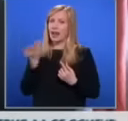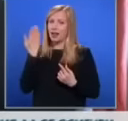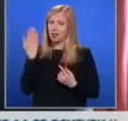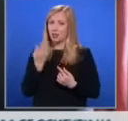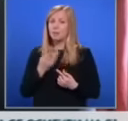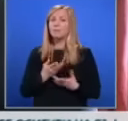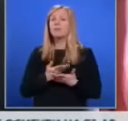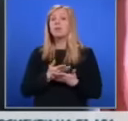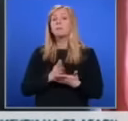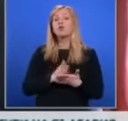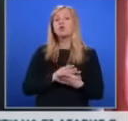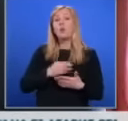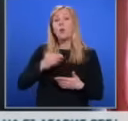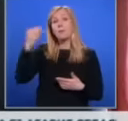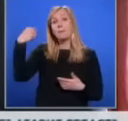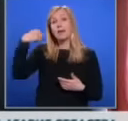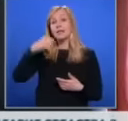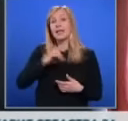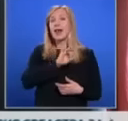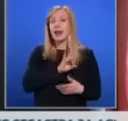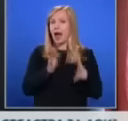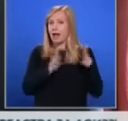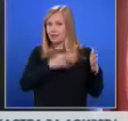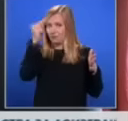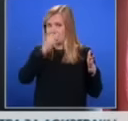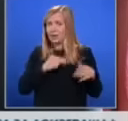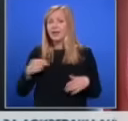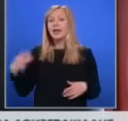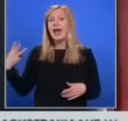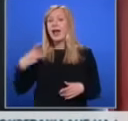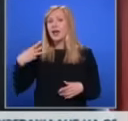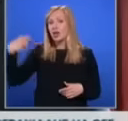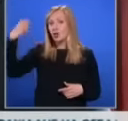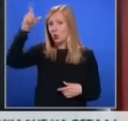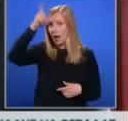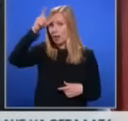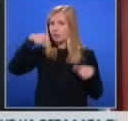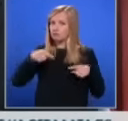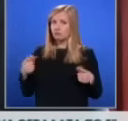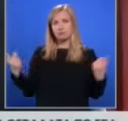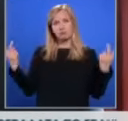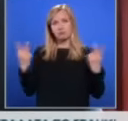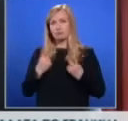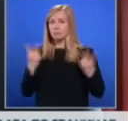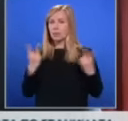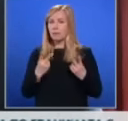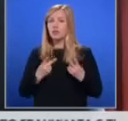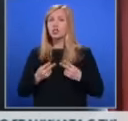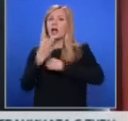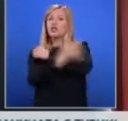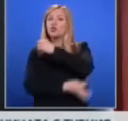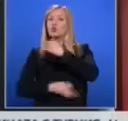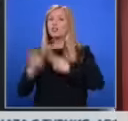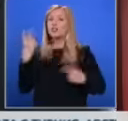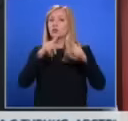президента Радев и президента Ердоган. Те успяха да постигнат едно ключово, бих казал, дори историческо споразумение